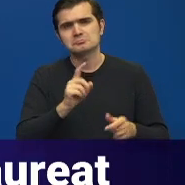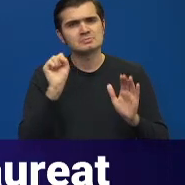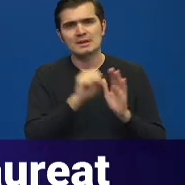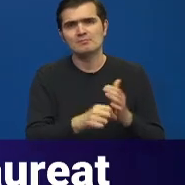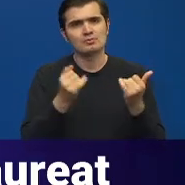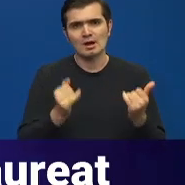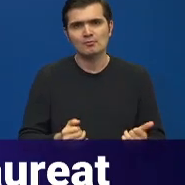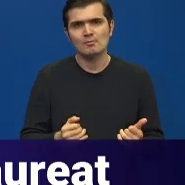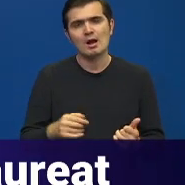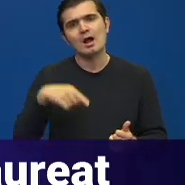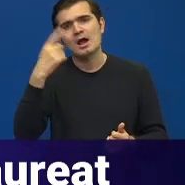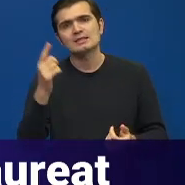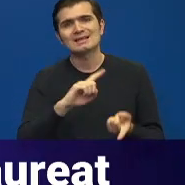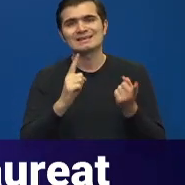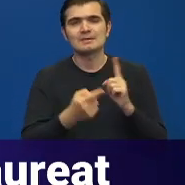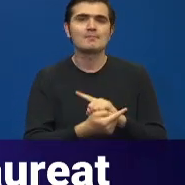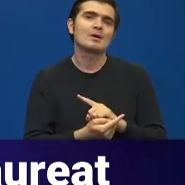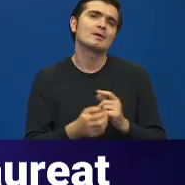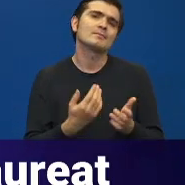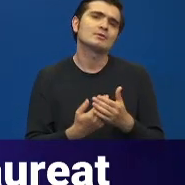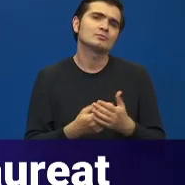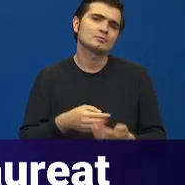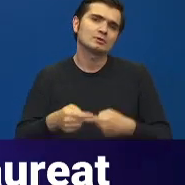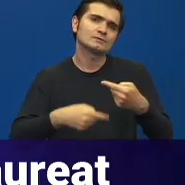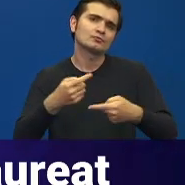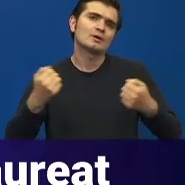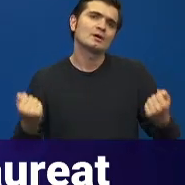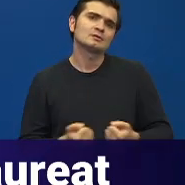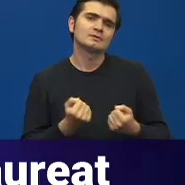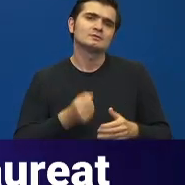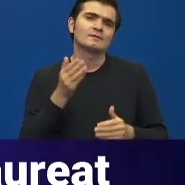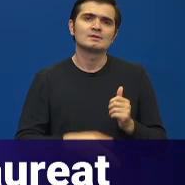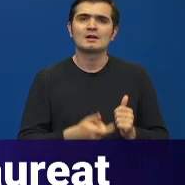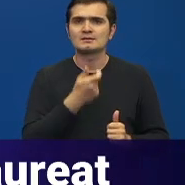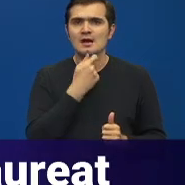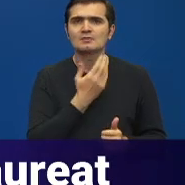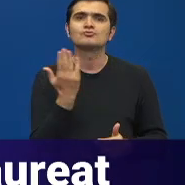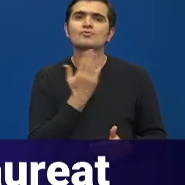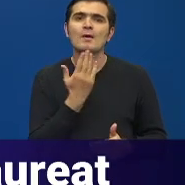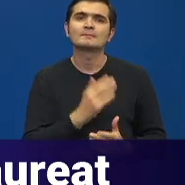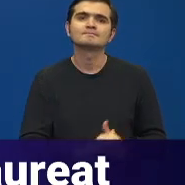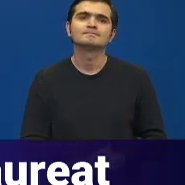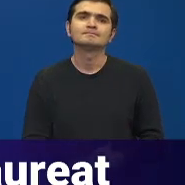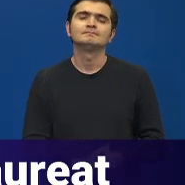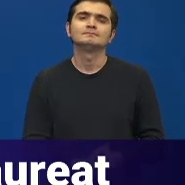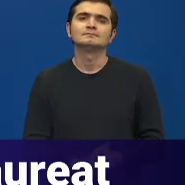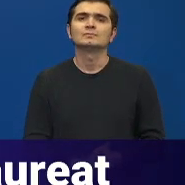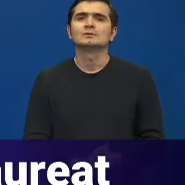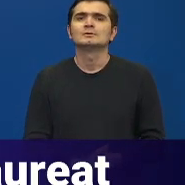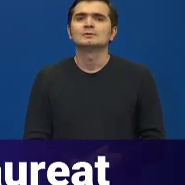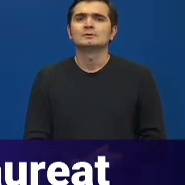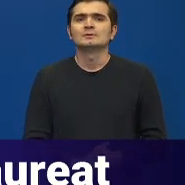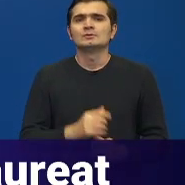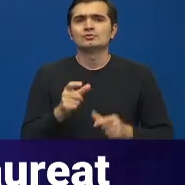în acest moment modificări în ceea ce privește dezfășurarea activităților de final de an școlar. În ceea ce